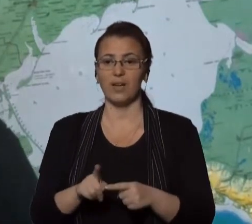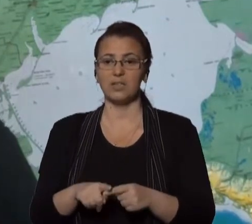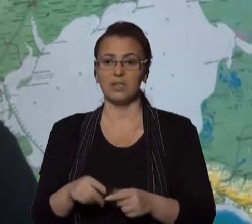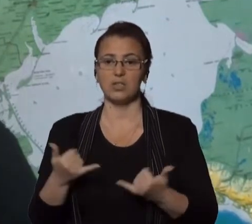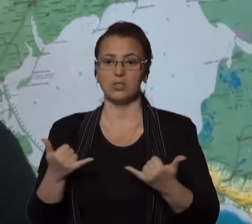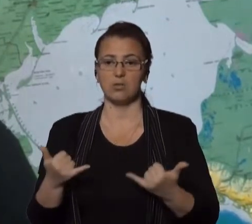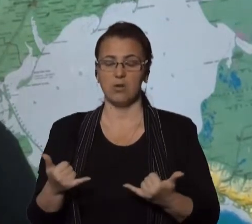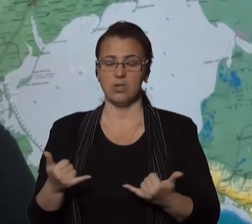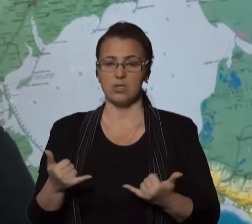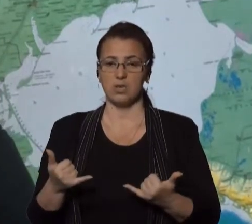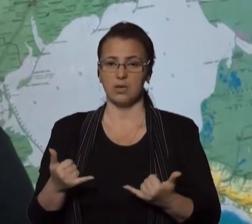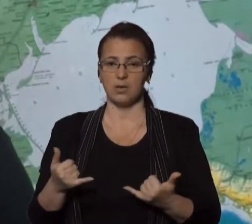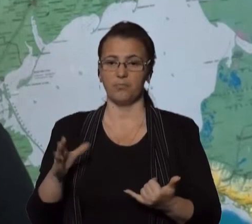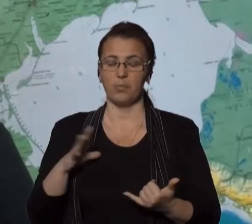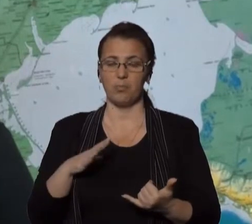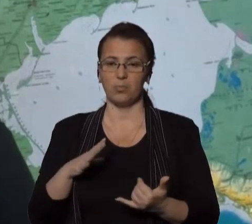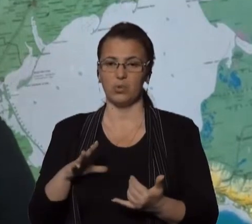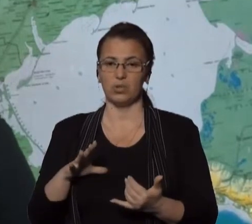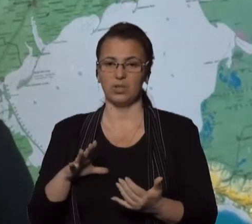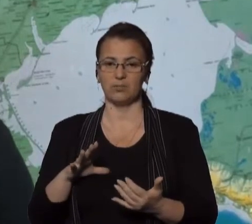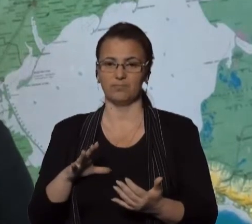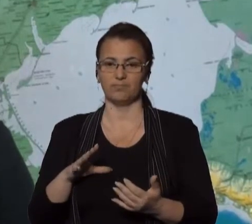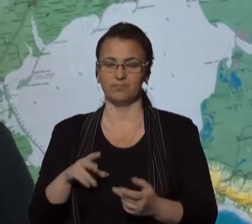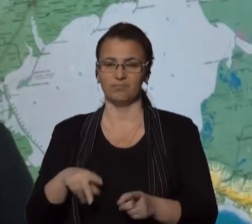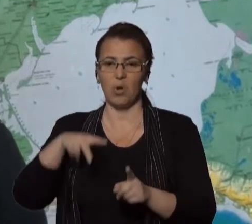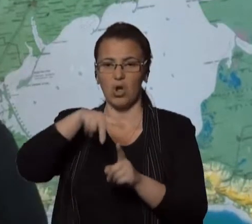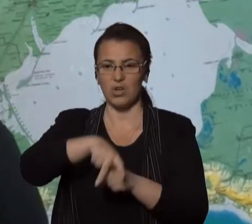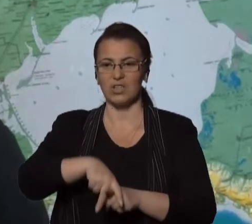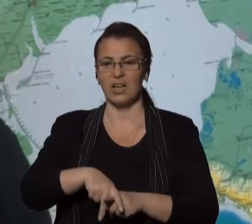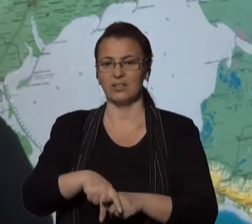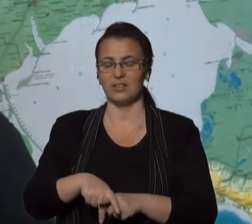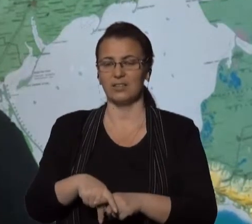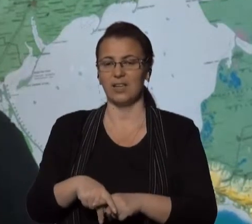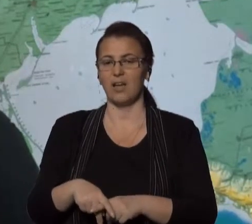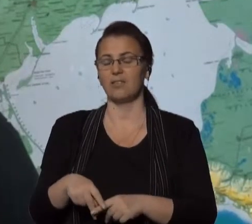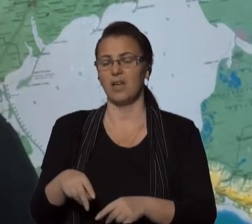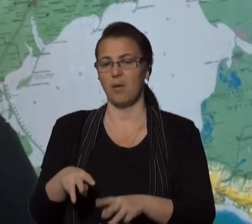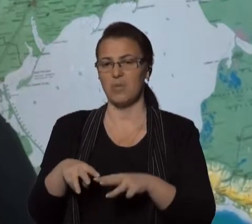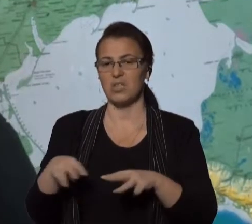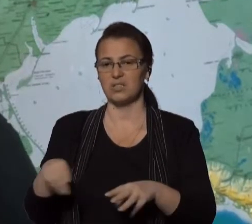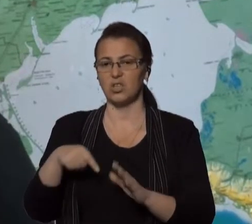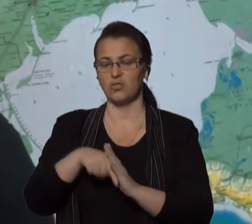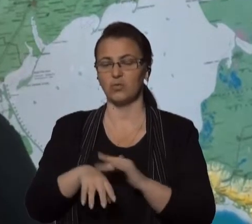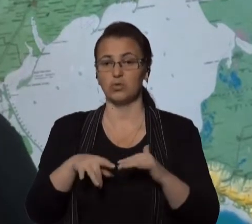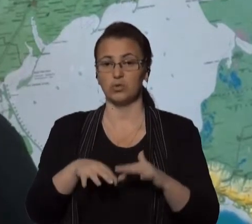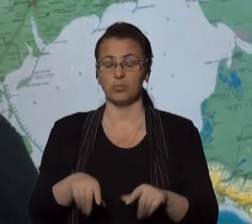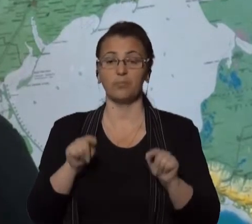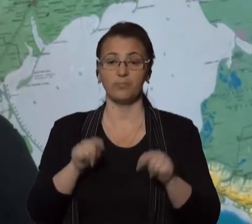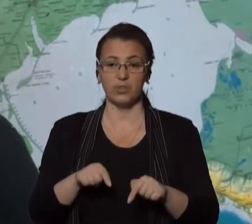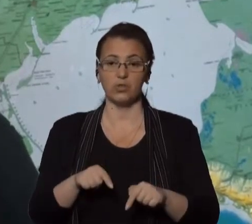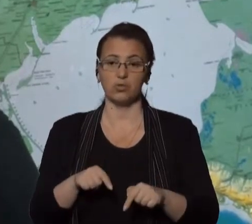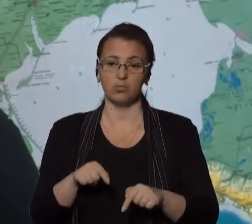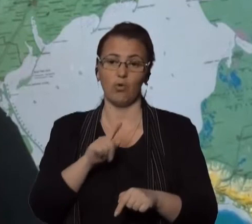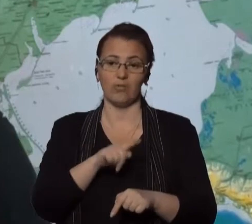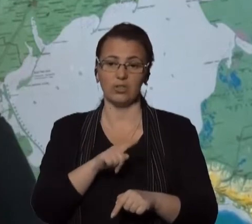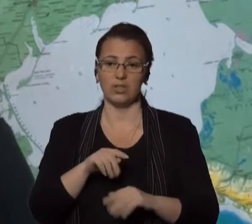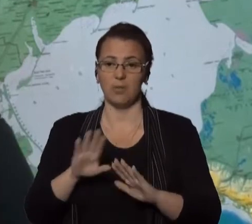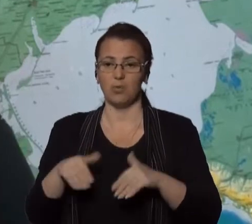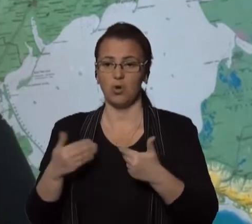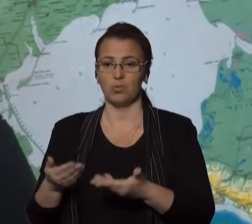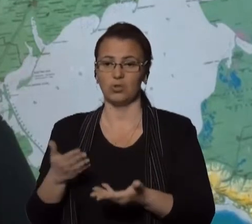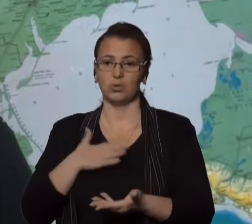була покладена на плечі Міністерства внутрішніх справ. І саме тому вони пропонують нам свою допомогу.